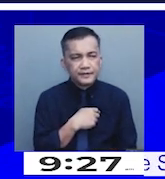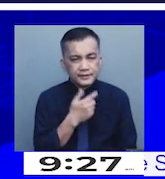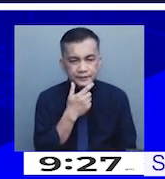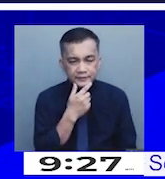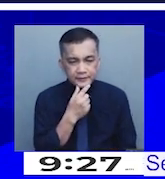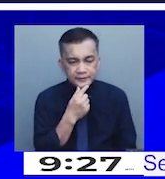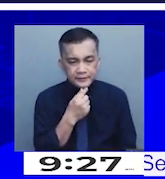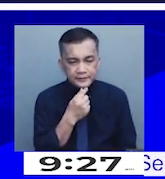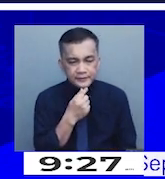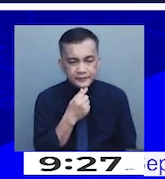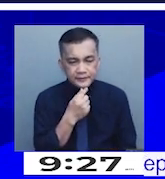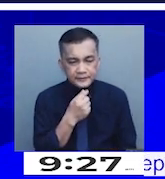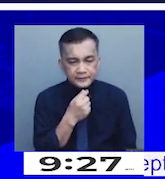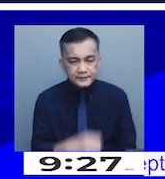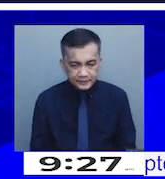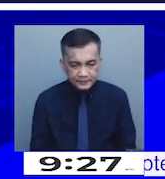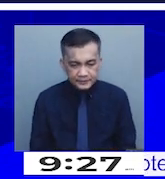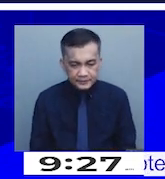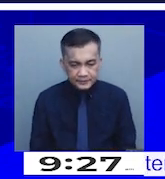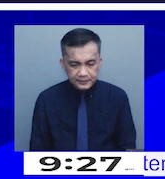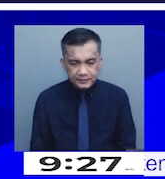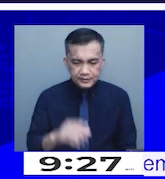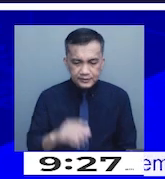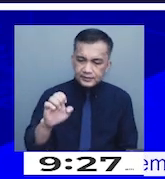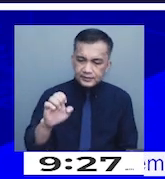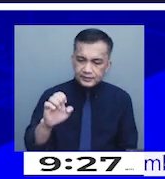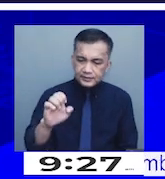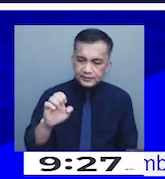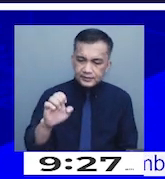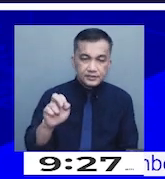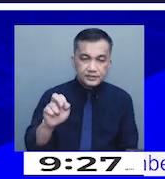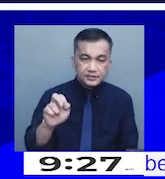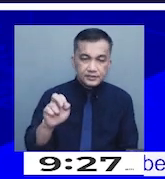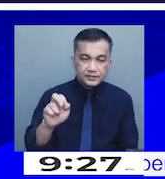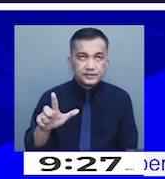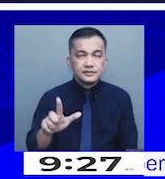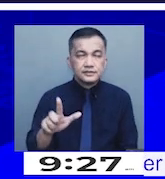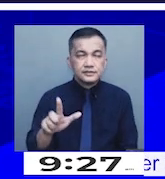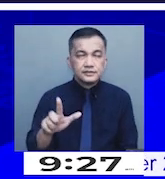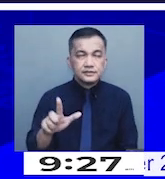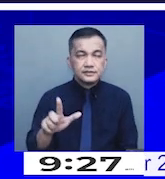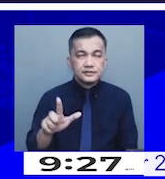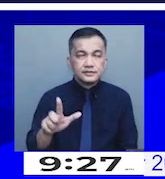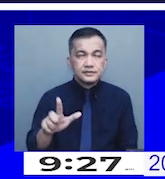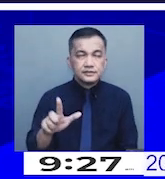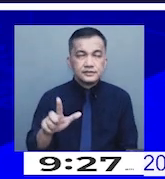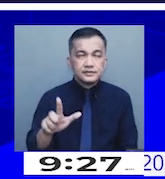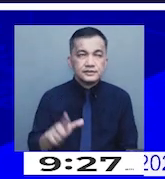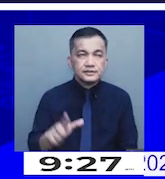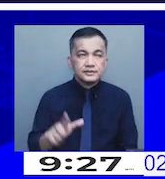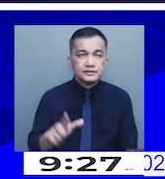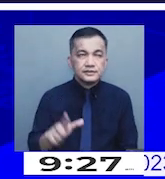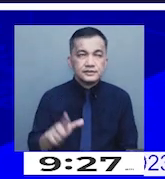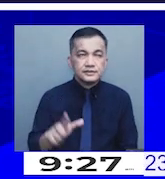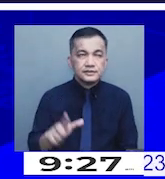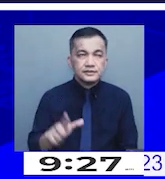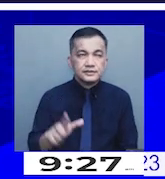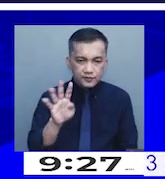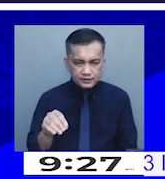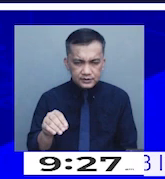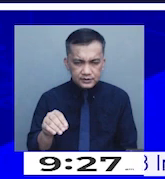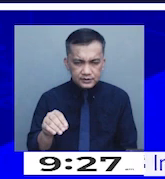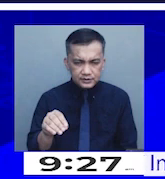cereal, 7.4%, so hindi ganun kataas. At mayroon silang,